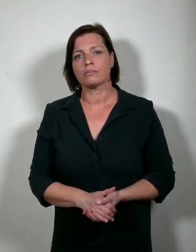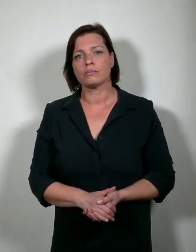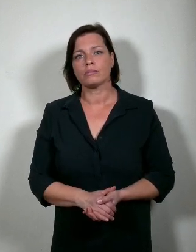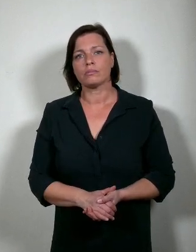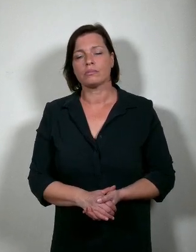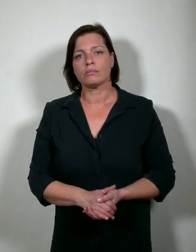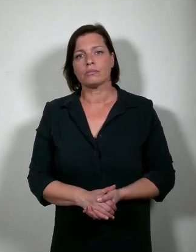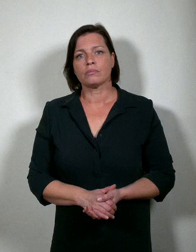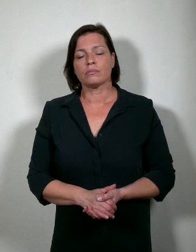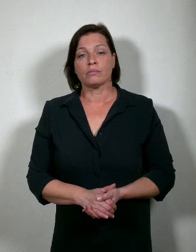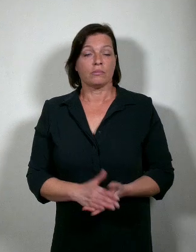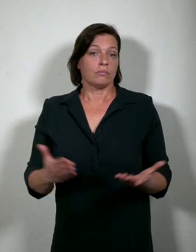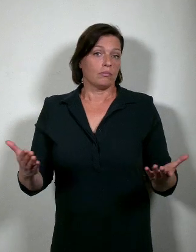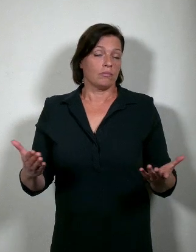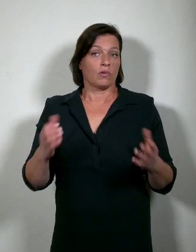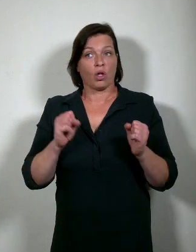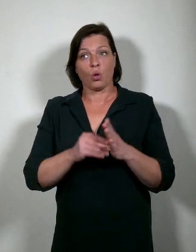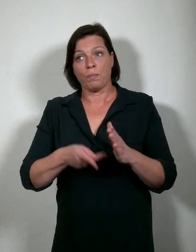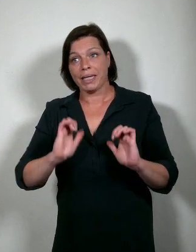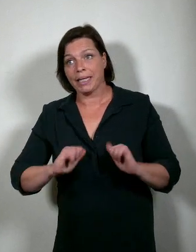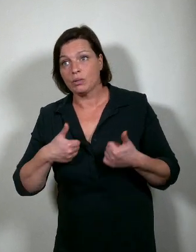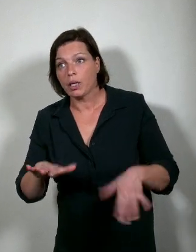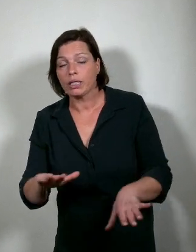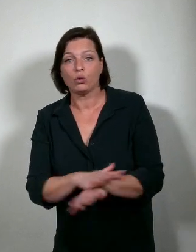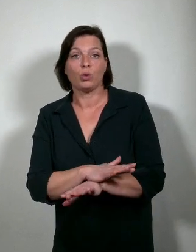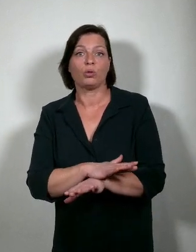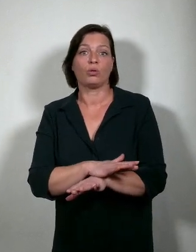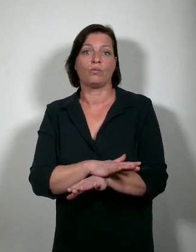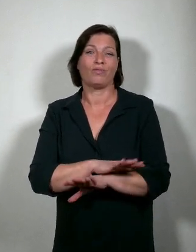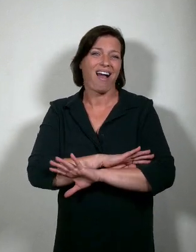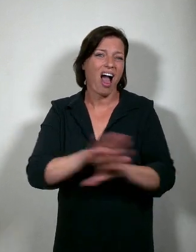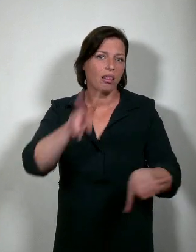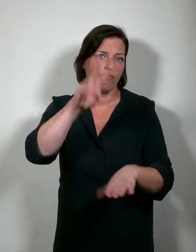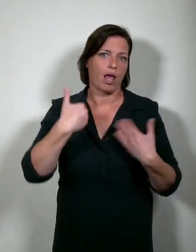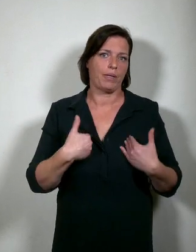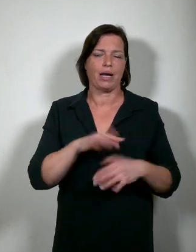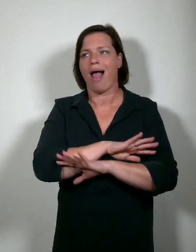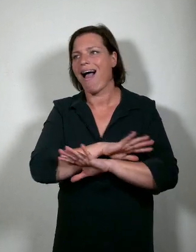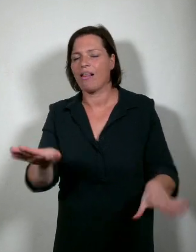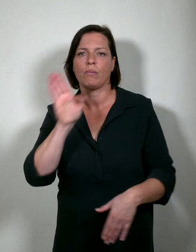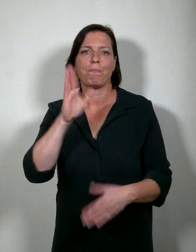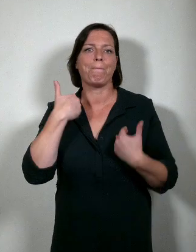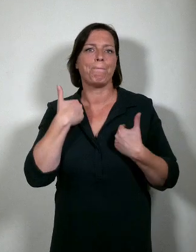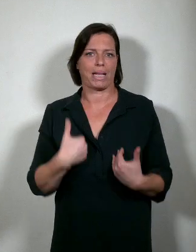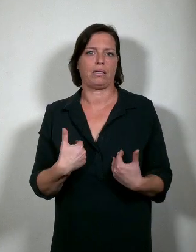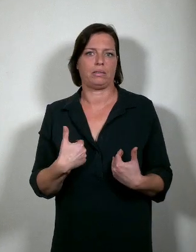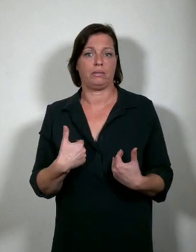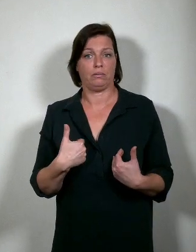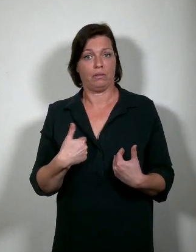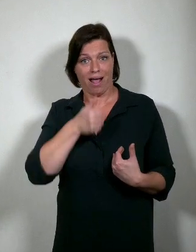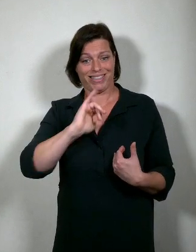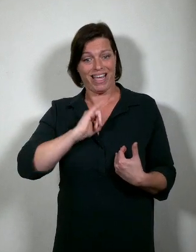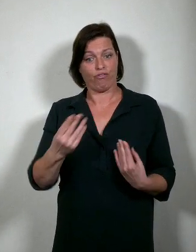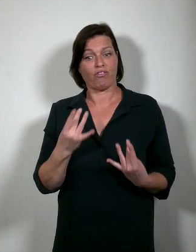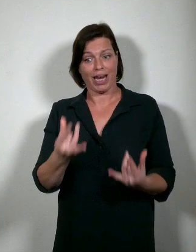We zouden nog meer inspanningen kunnen doen om alle Vlamingen, om alle Belgen, die over de nodige talenten